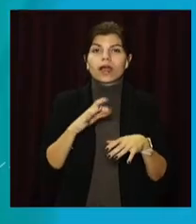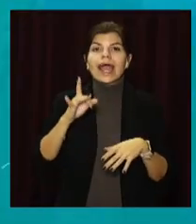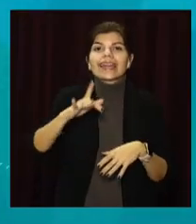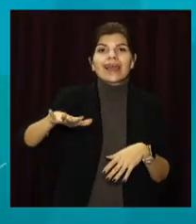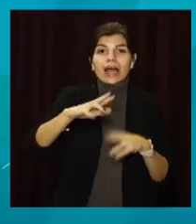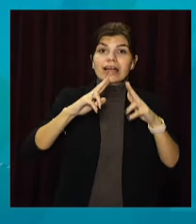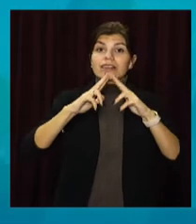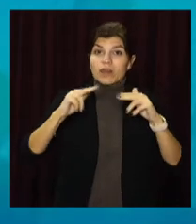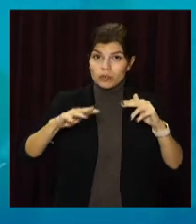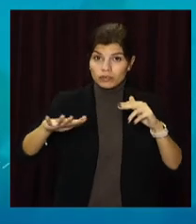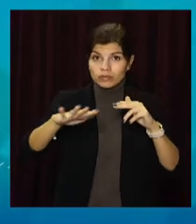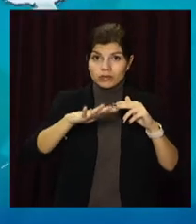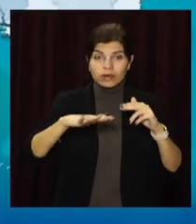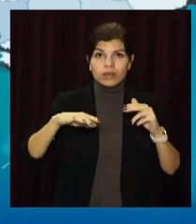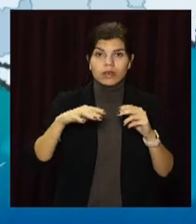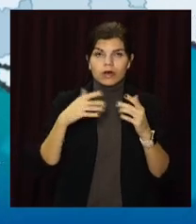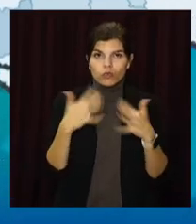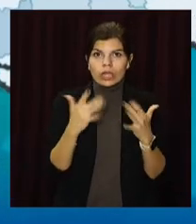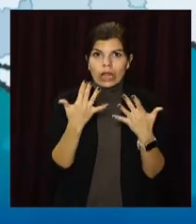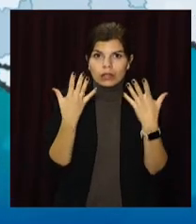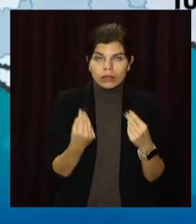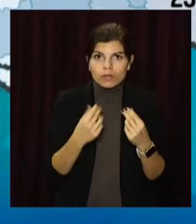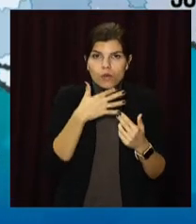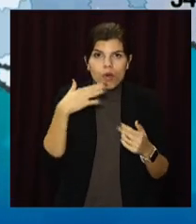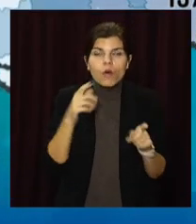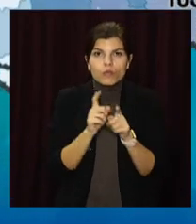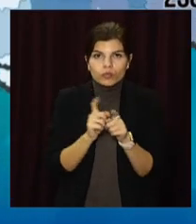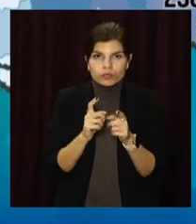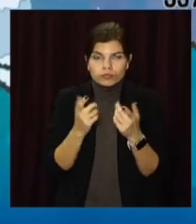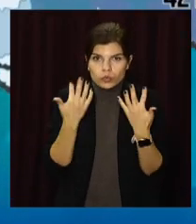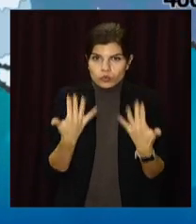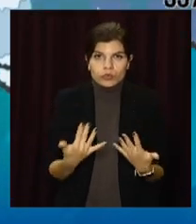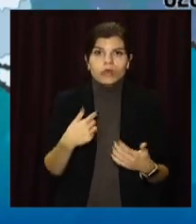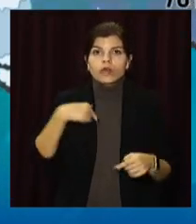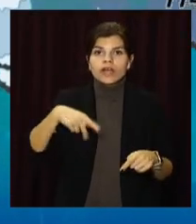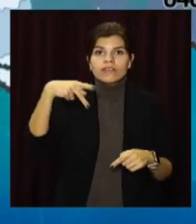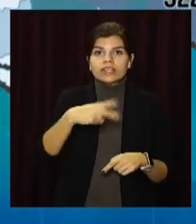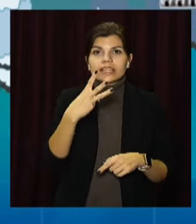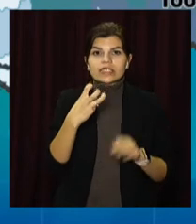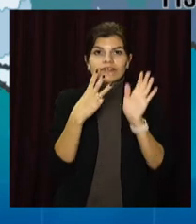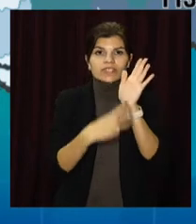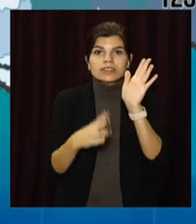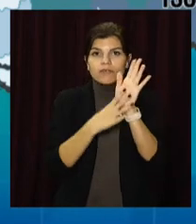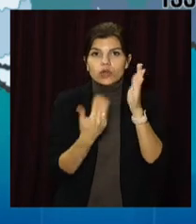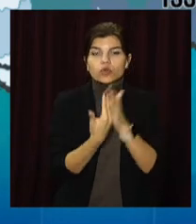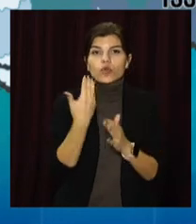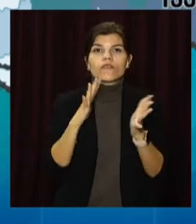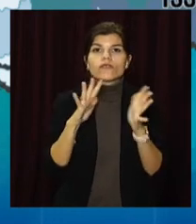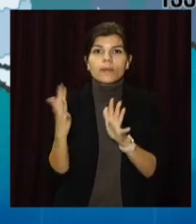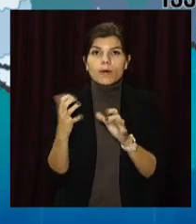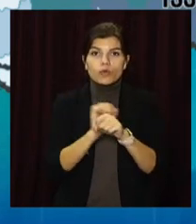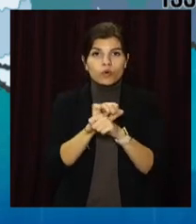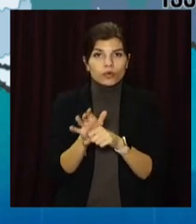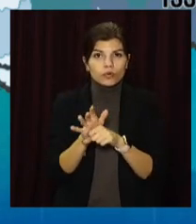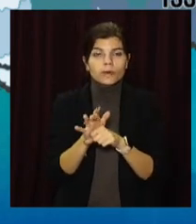регіонів Дніпропетровщина, на котрий день поспіль серед лідерів. У нашій області 2388 нових випадків